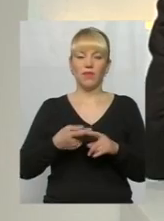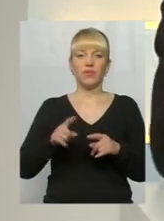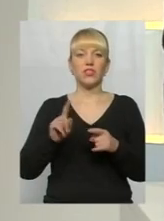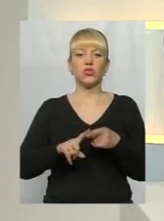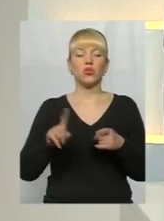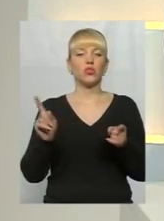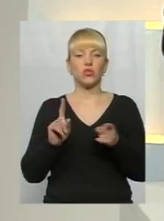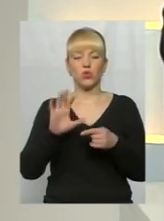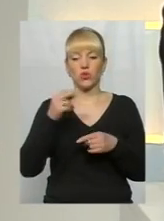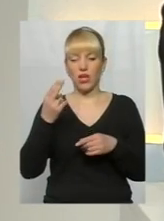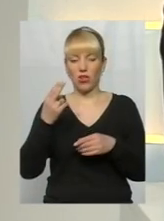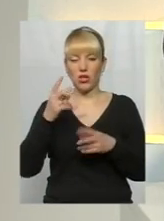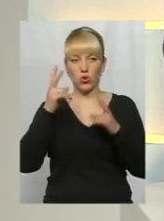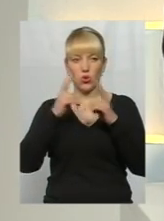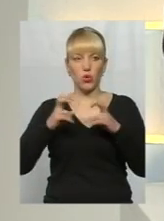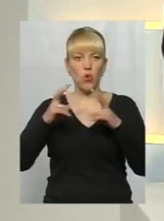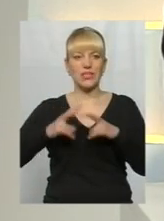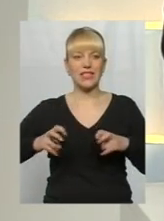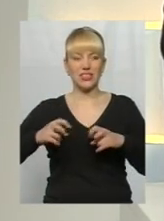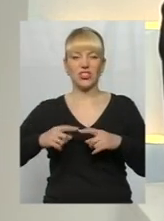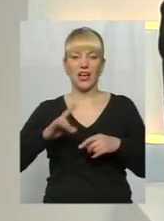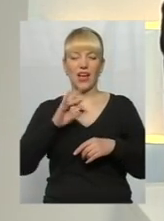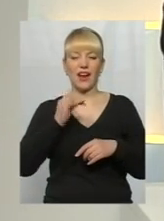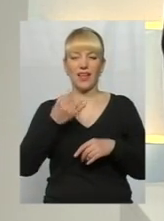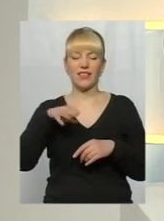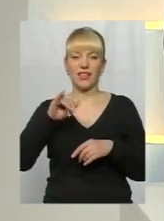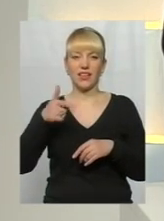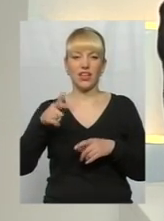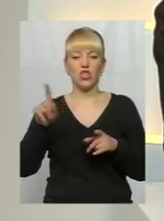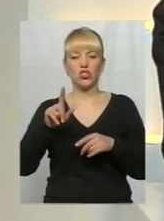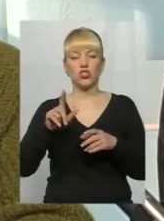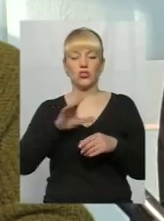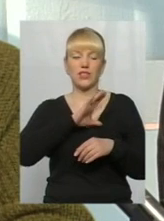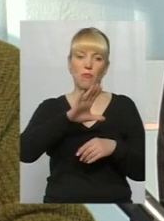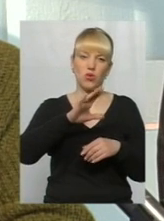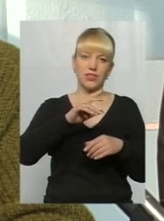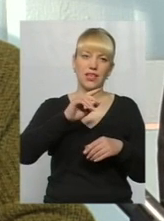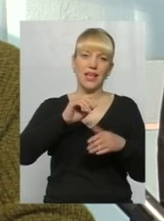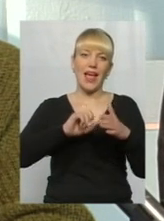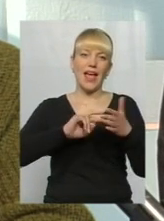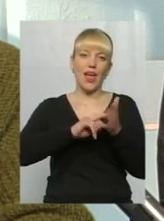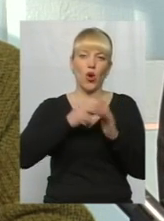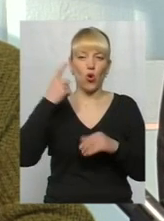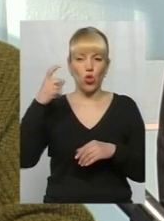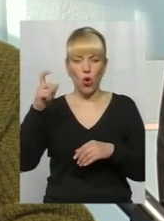з того соціологічного дослідження, так, групи рейтинг, що важливіше, там, заможня економіка, чи все ж таки воля. Він написав,